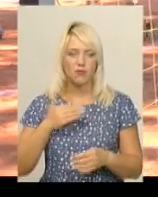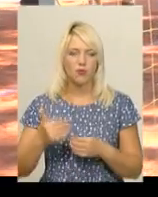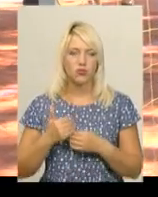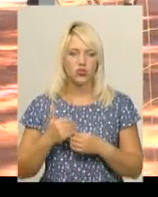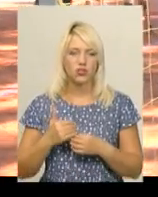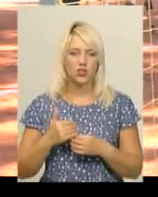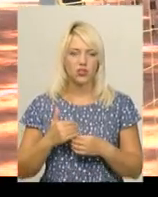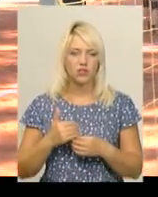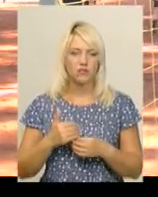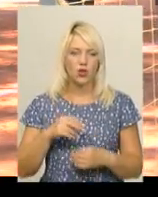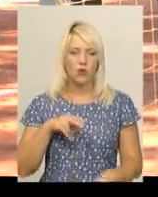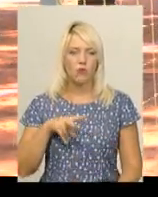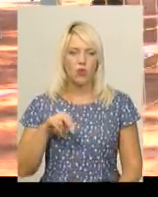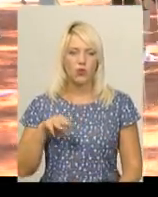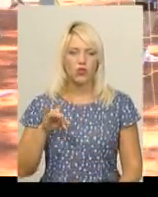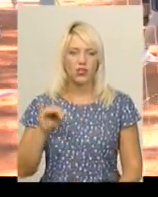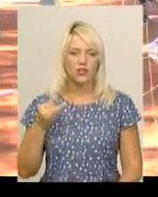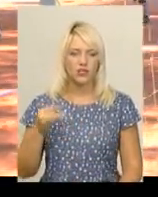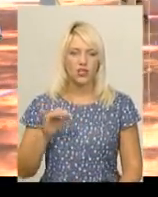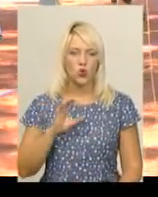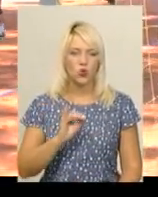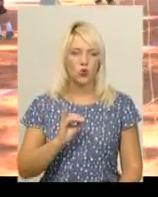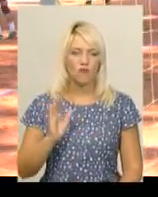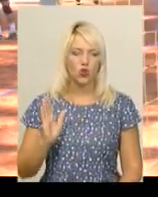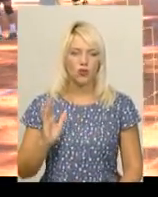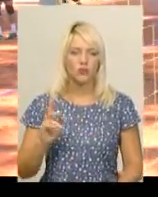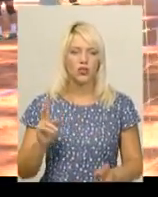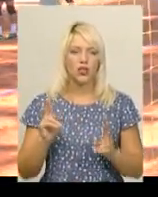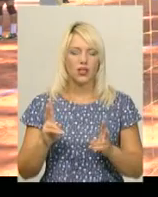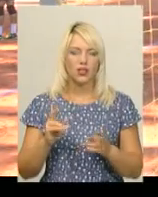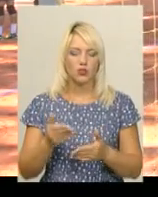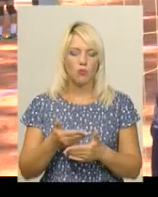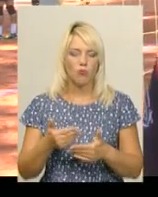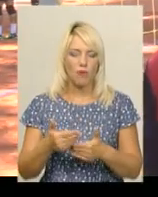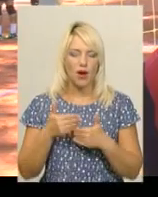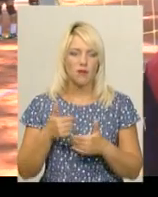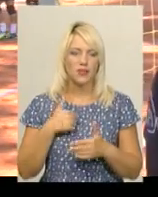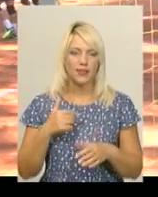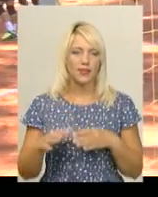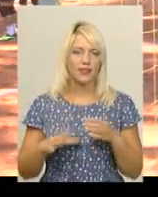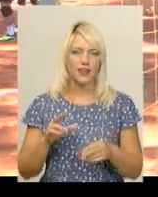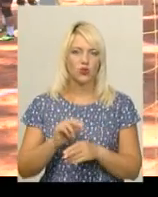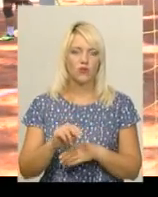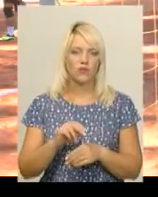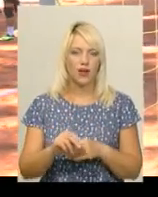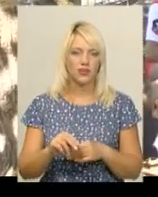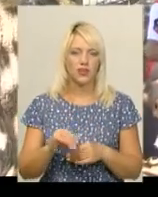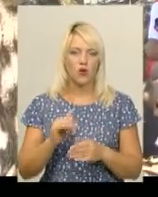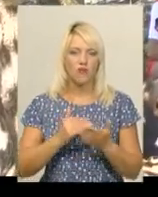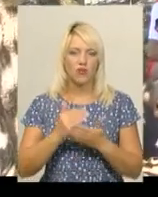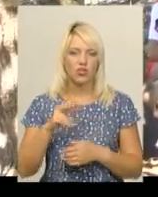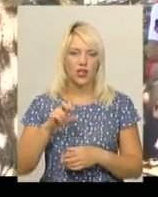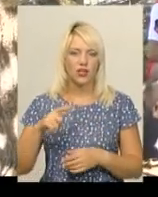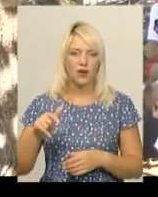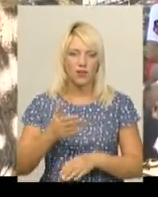– Платницький Юрій Володимирович, який мені допомагає тренувати гравців в вищої лізі».